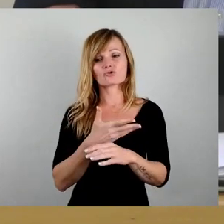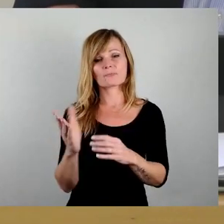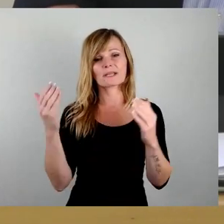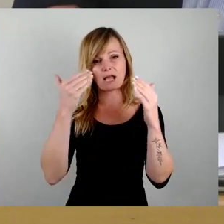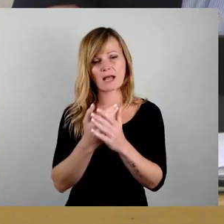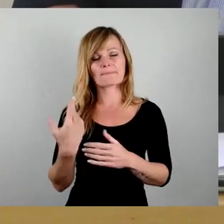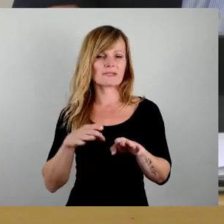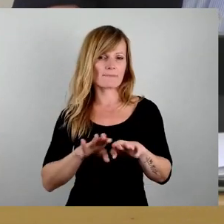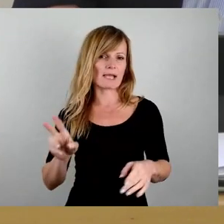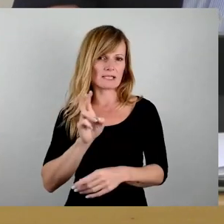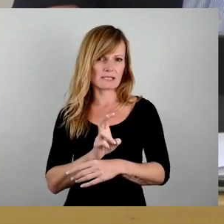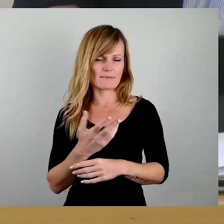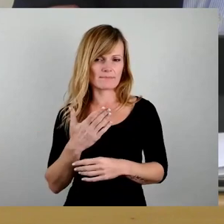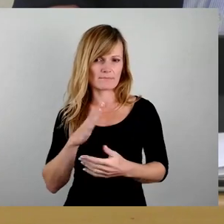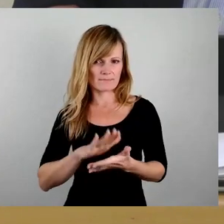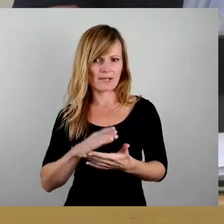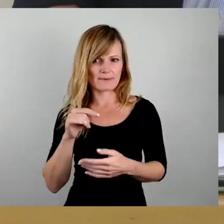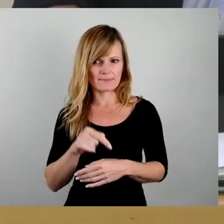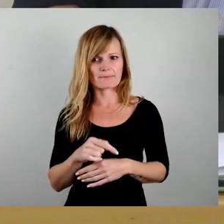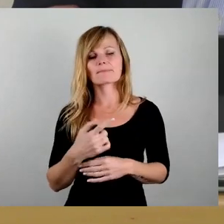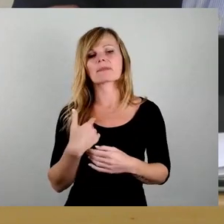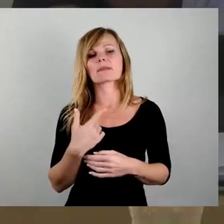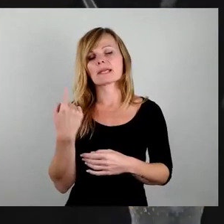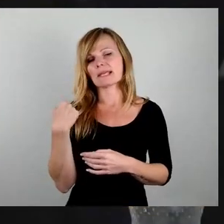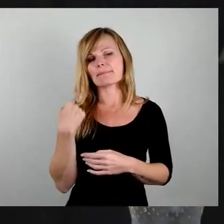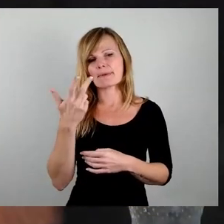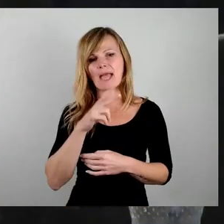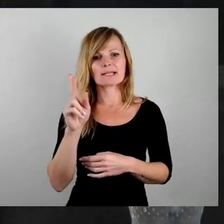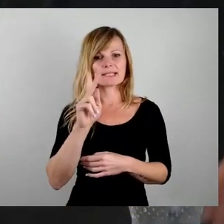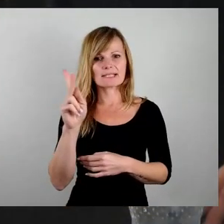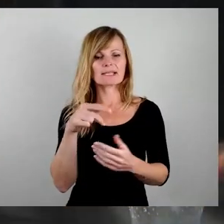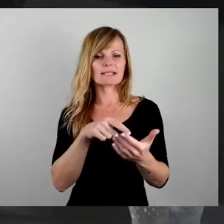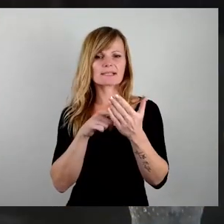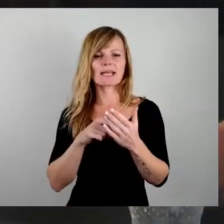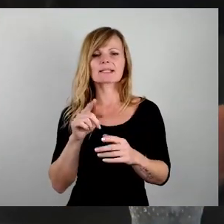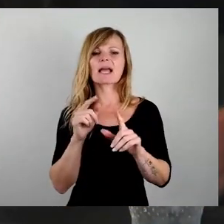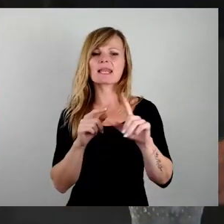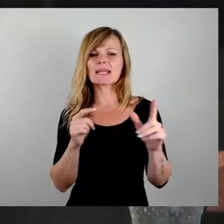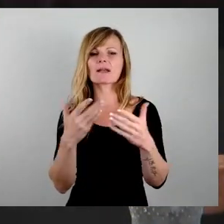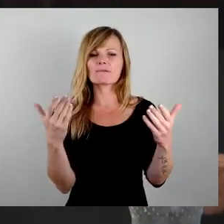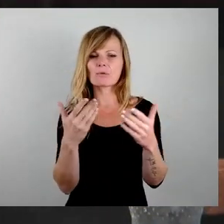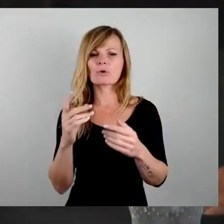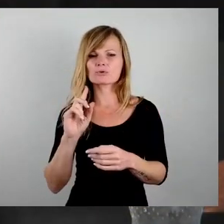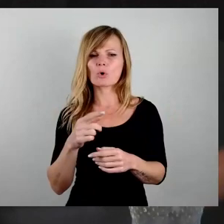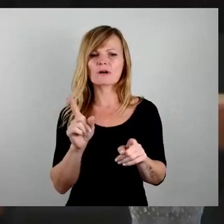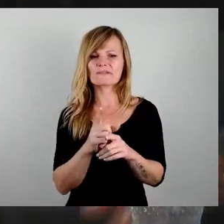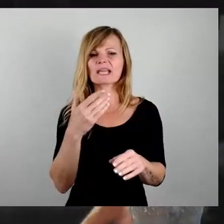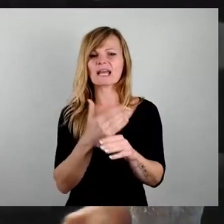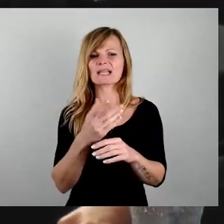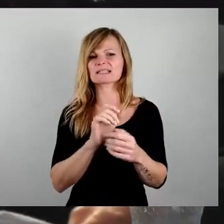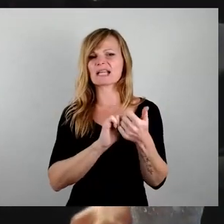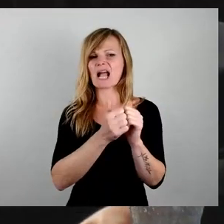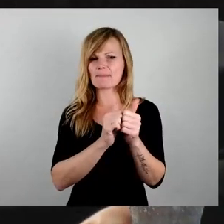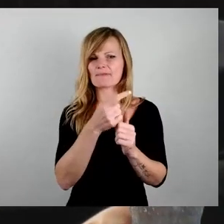Der Beitrag von Herrn Kießling hat gezeigt, wo die Linke steht, immer noch im Klassenkampf, nämlich die Wirtschaft